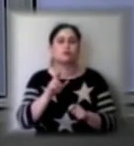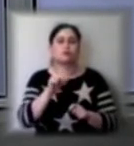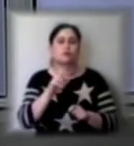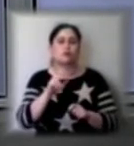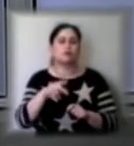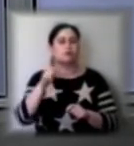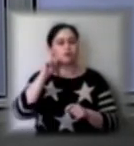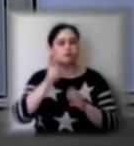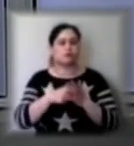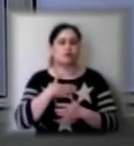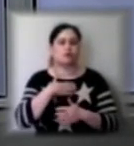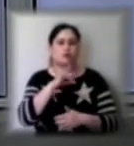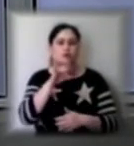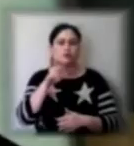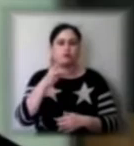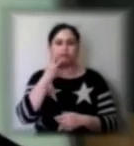Зараз про це коротко.